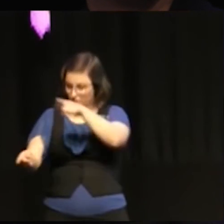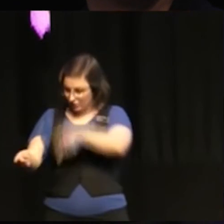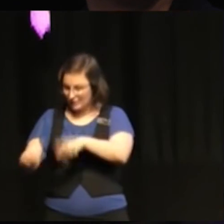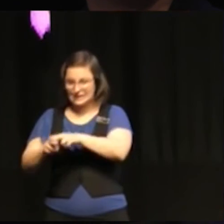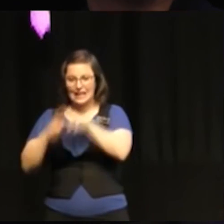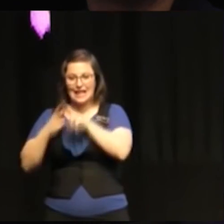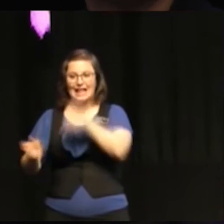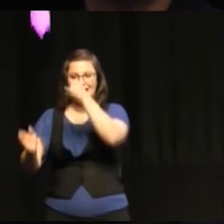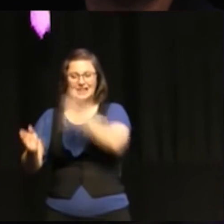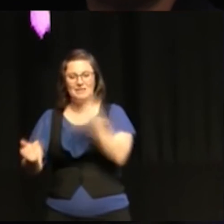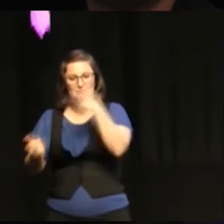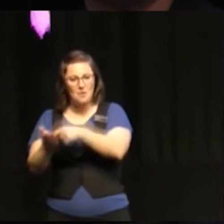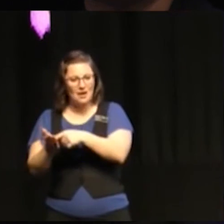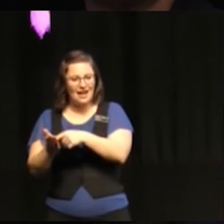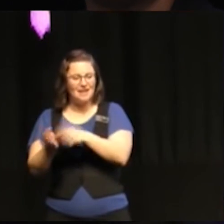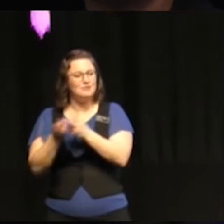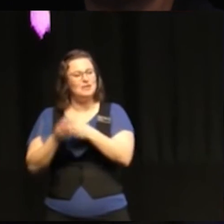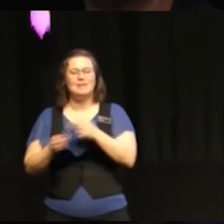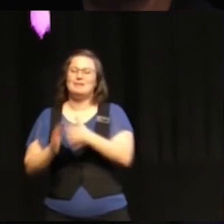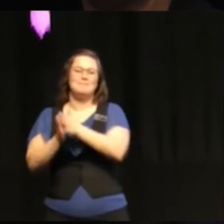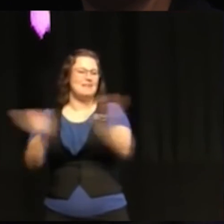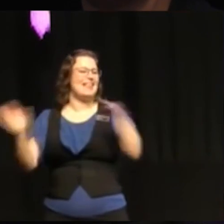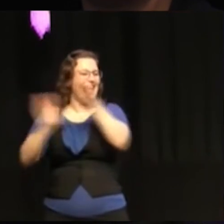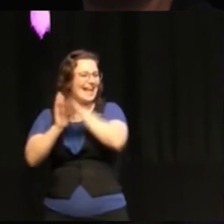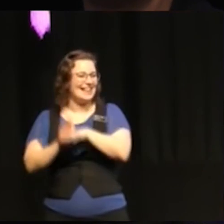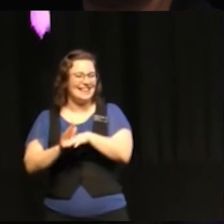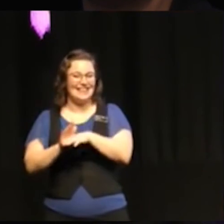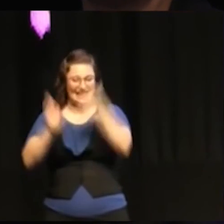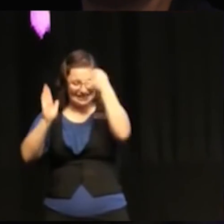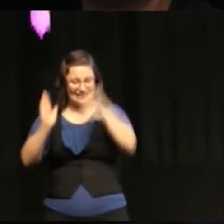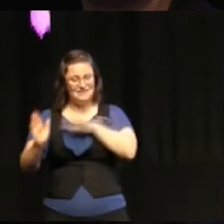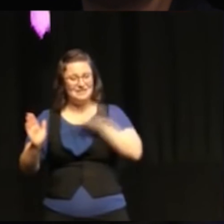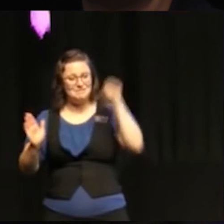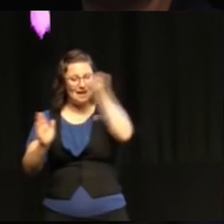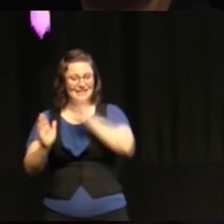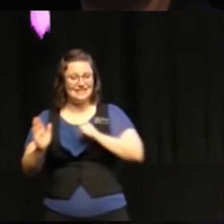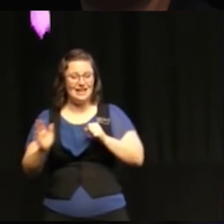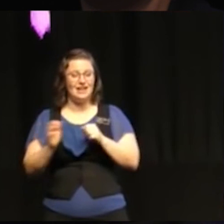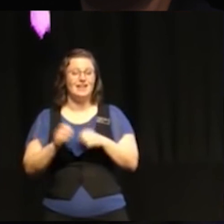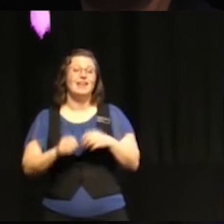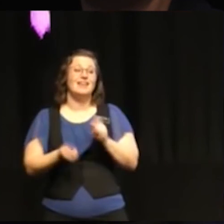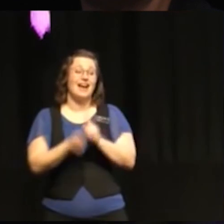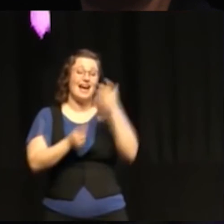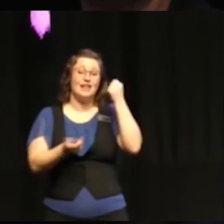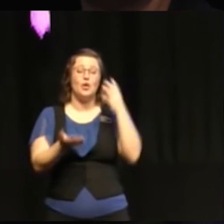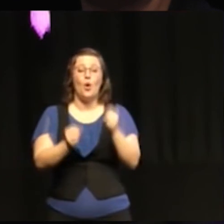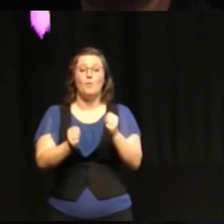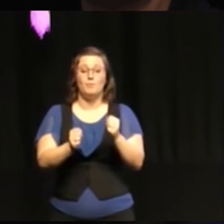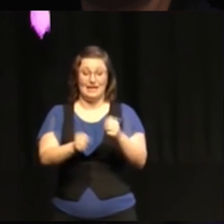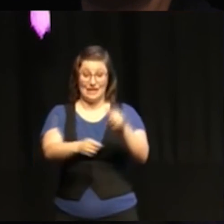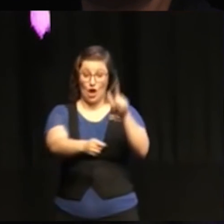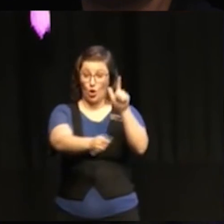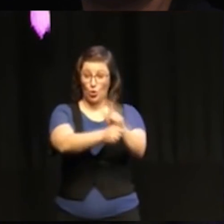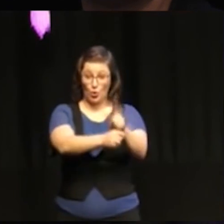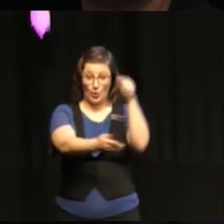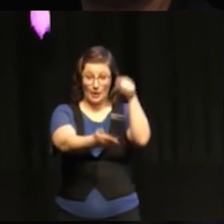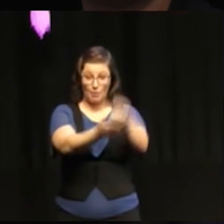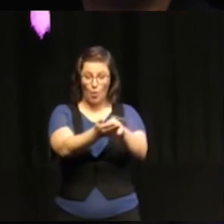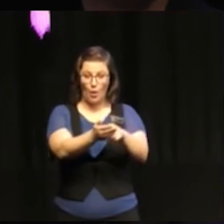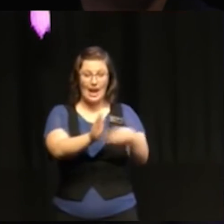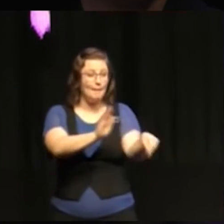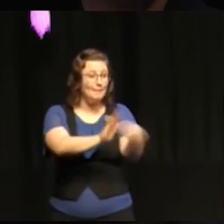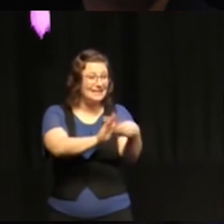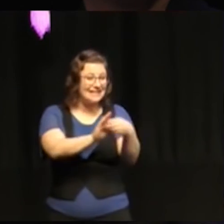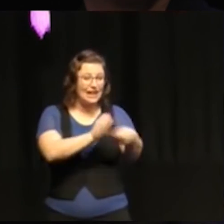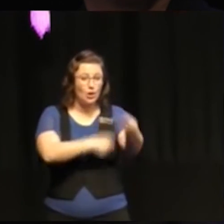rymmer mycket däremot kanske man får man ju hoppas att när det gäller det sjuttonde målet med bistånd och handel att